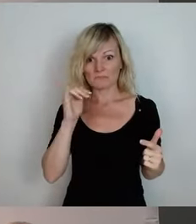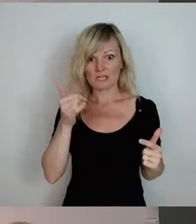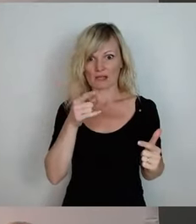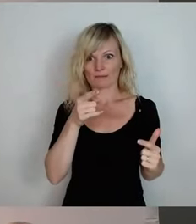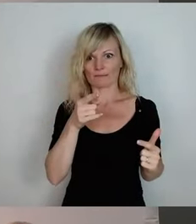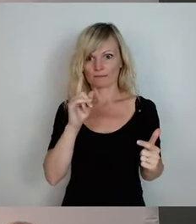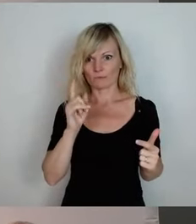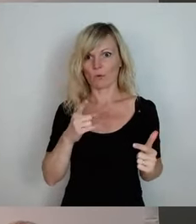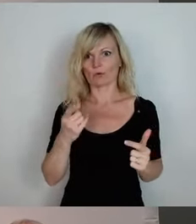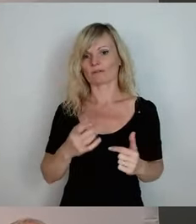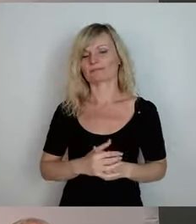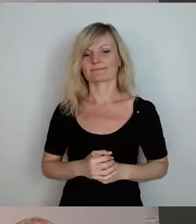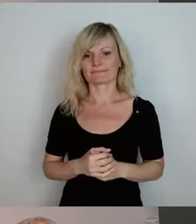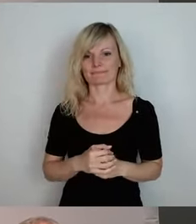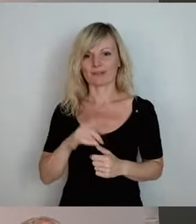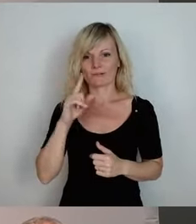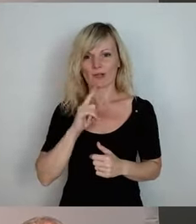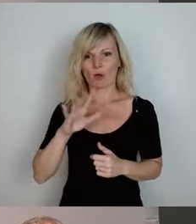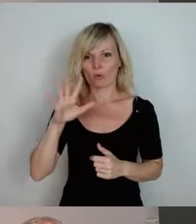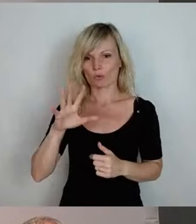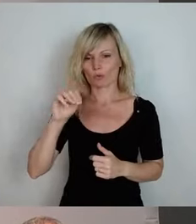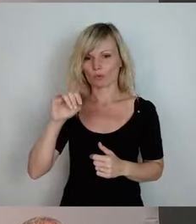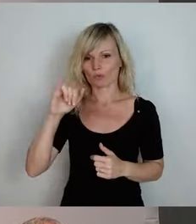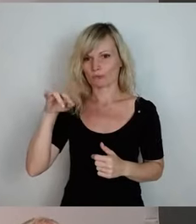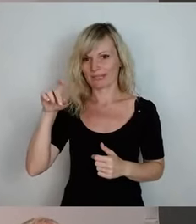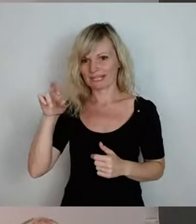jetzt kommen Sie noch. Die Frau Schmiede und dann Herr Lorenz.